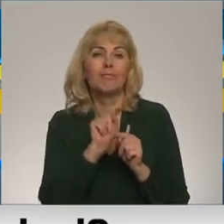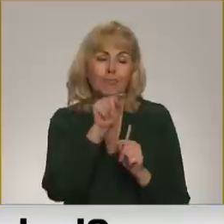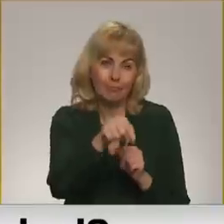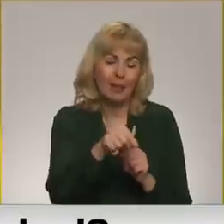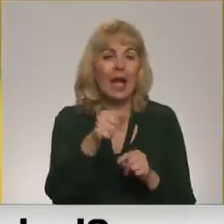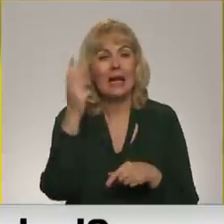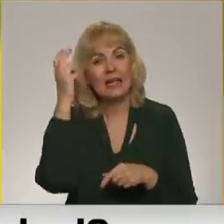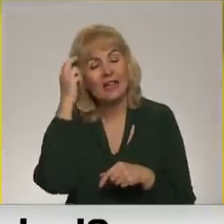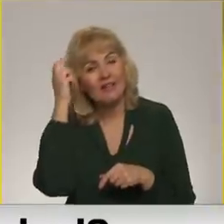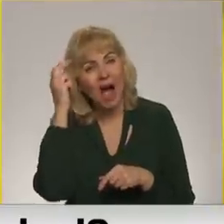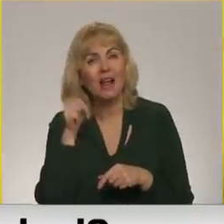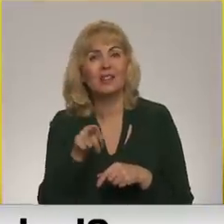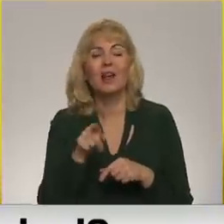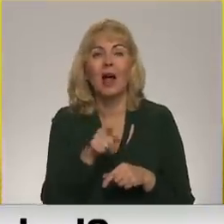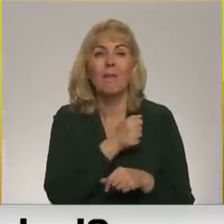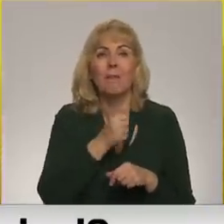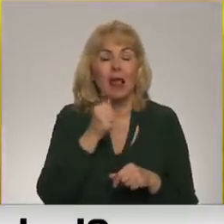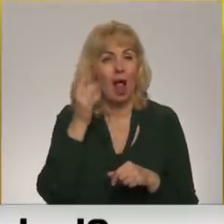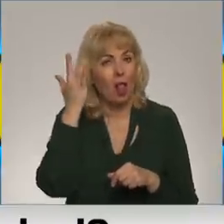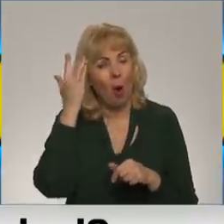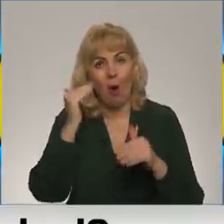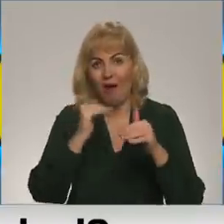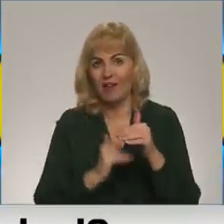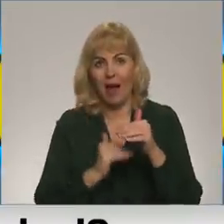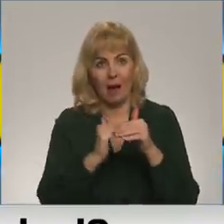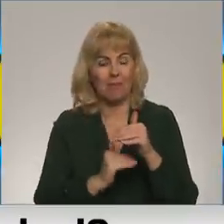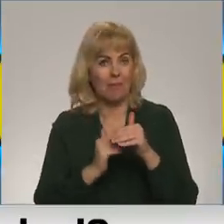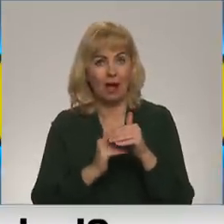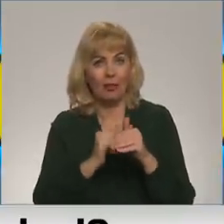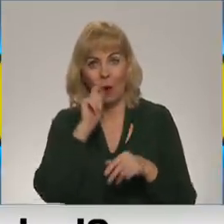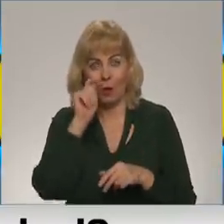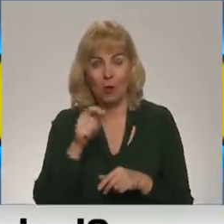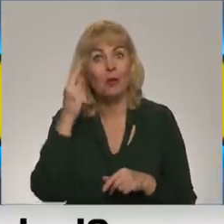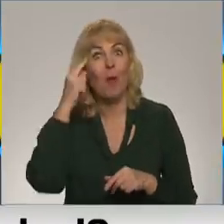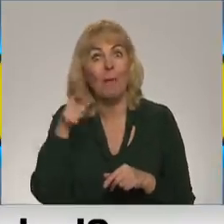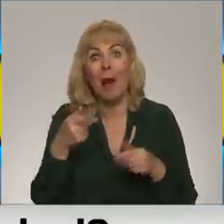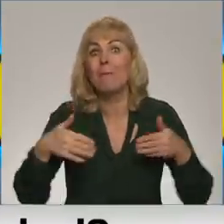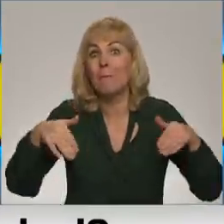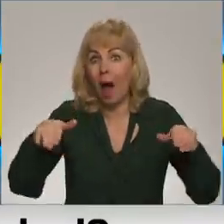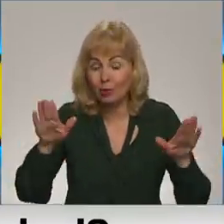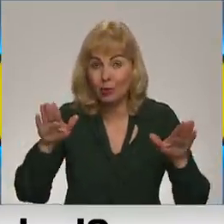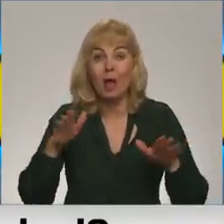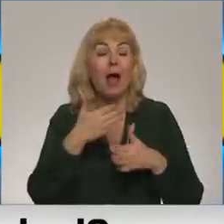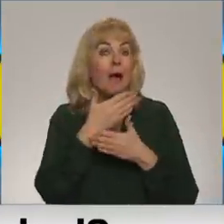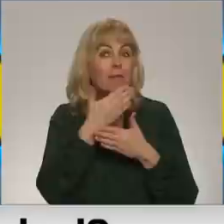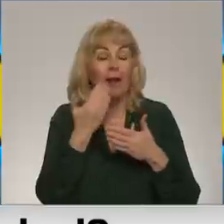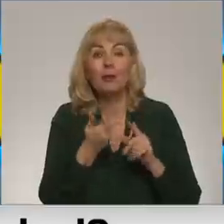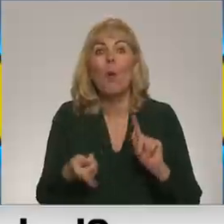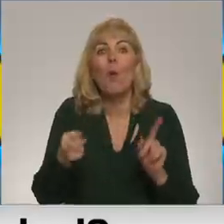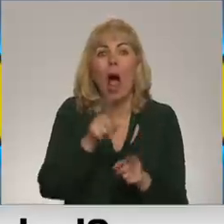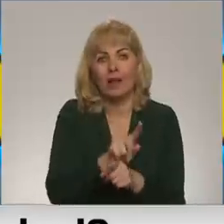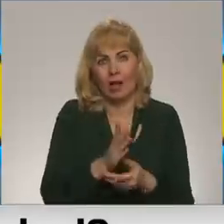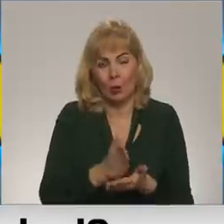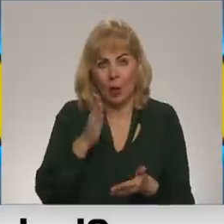lielākās. Tur to militāroloģiju apakšā bija tāda, ka Ukraiņa vienkārši padosies. Un absolūti tas noticis. Noticis tieši pretējais.